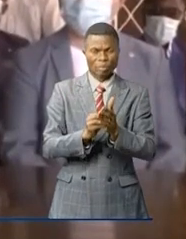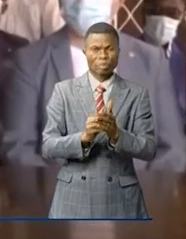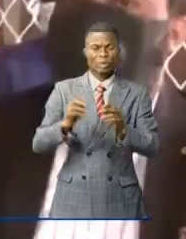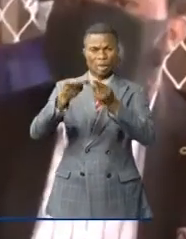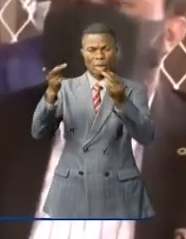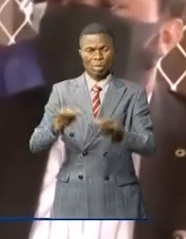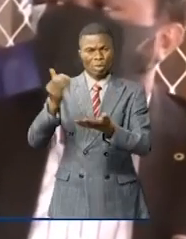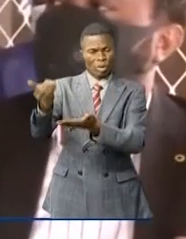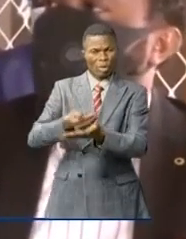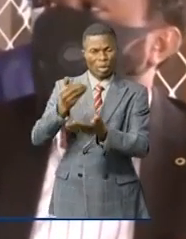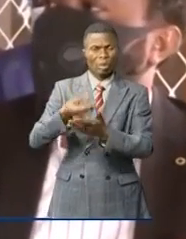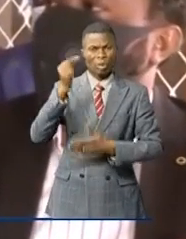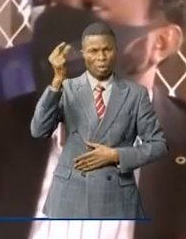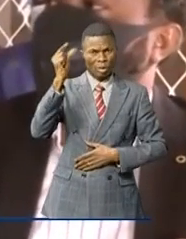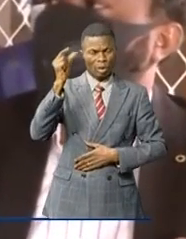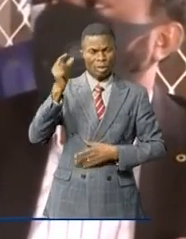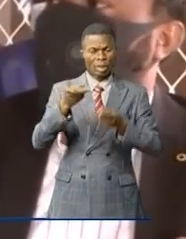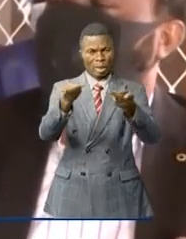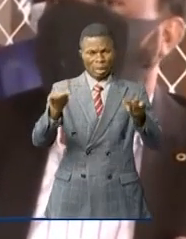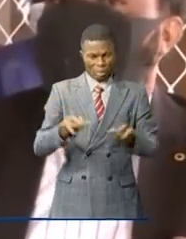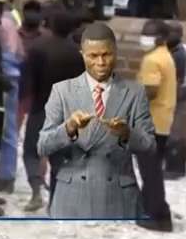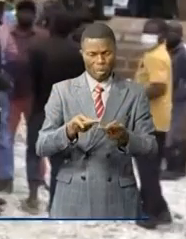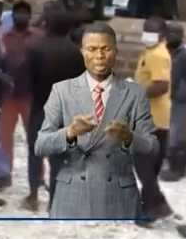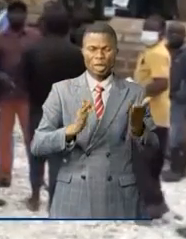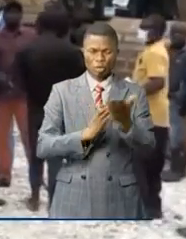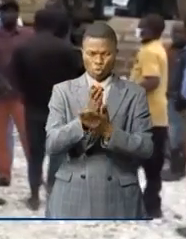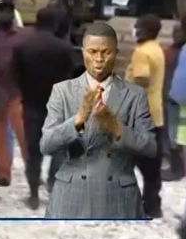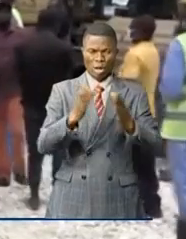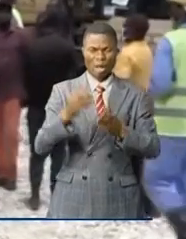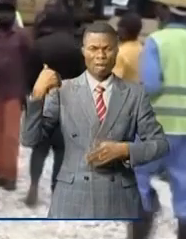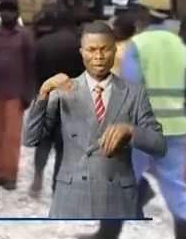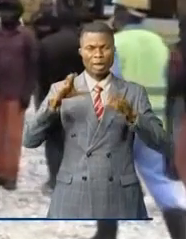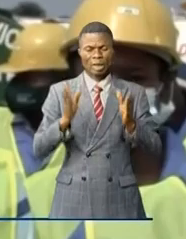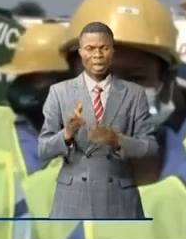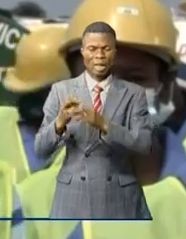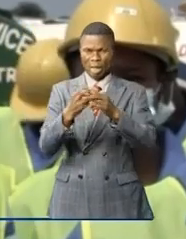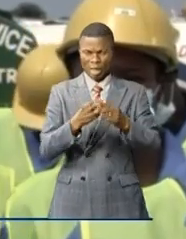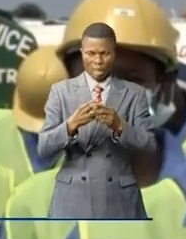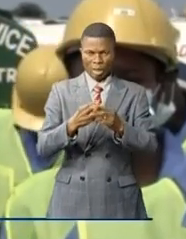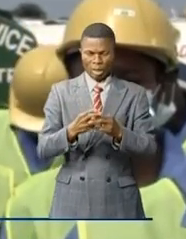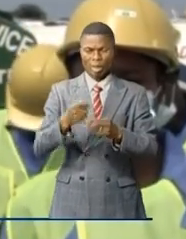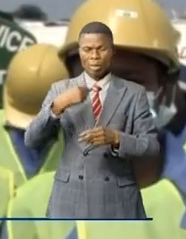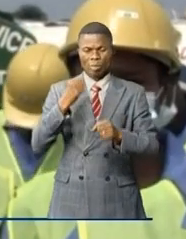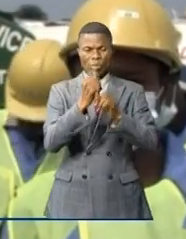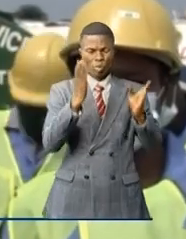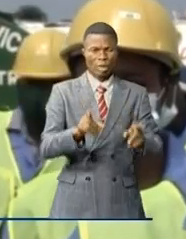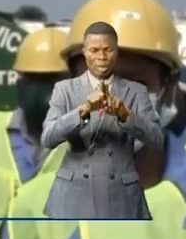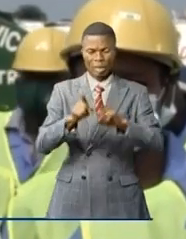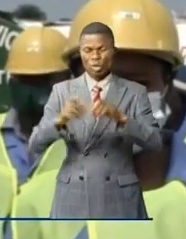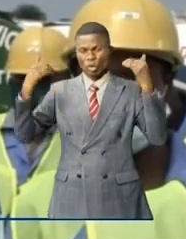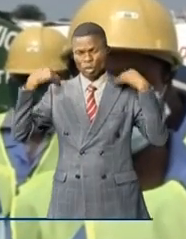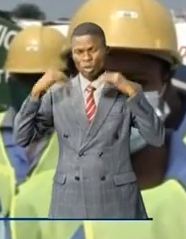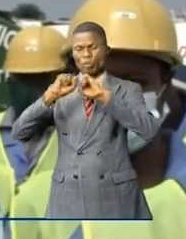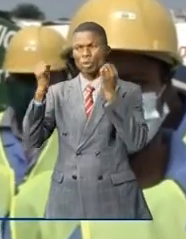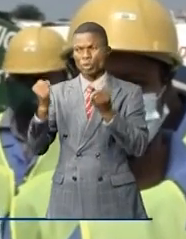site d'exploitation minière est en ordre avec l'État congolais. La relation entre moi, travailleur et employeur est d'abord bonne.